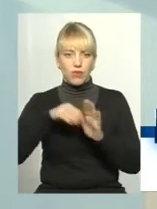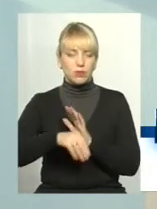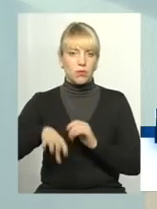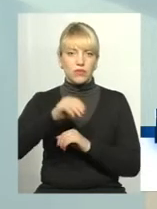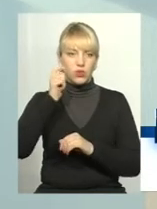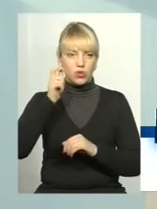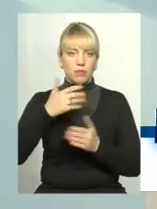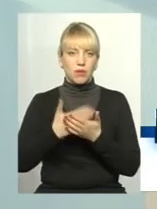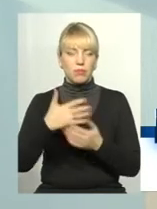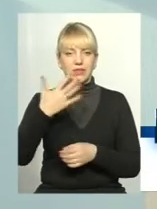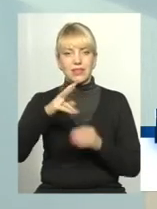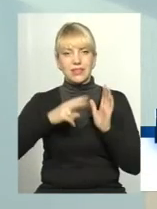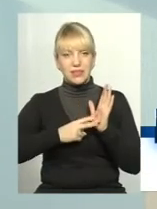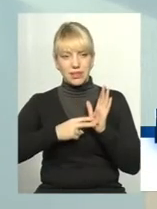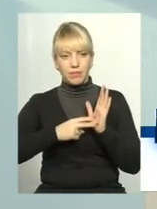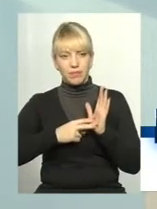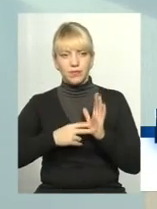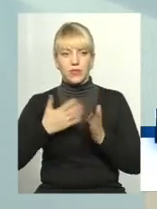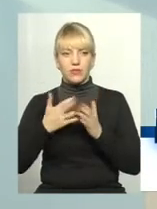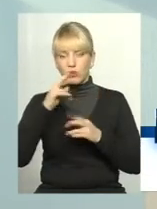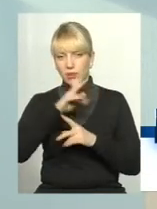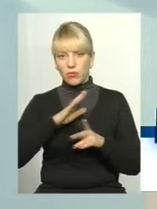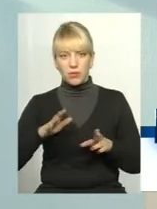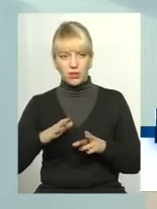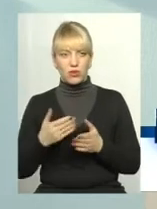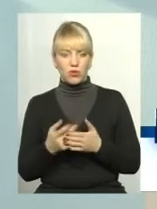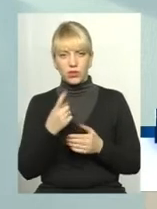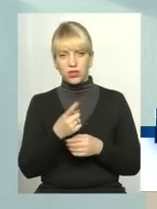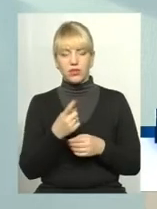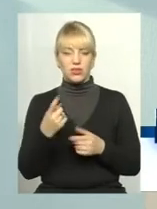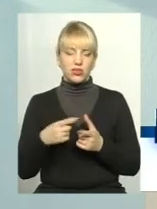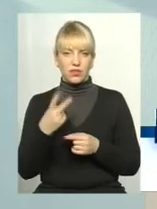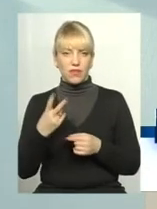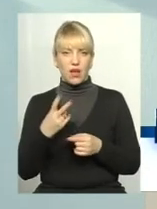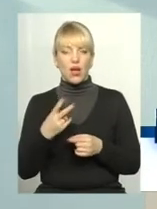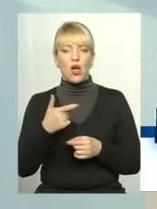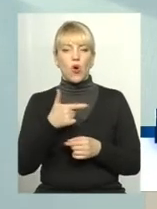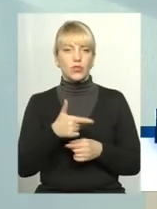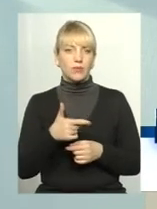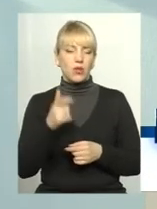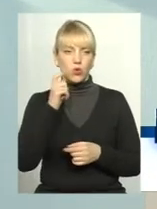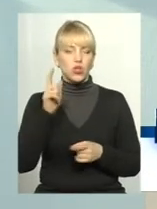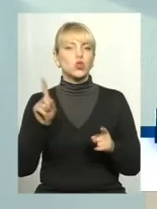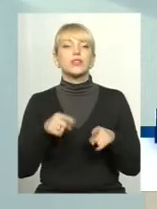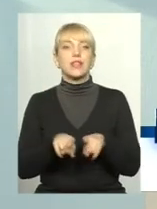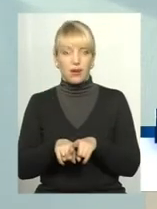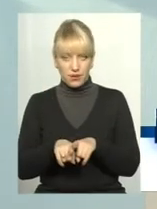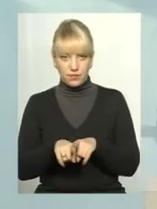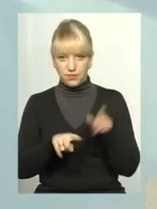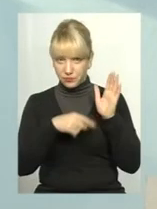57, якщо не помиляються, маю там 1-2 госпітальних округів про Україну. Що це таке?